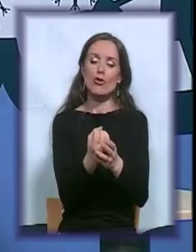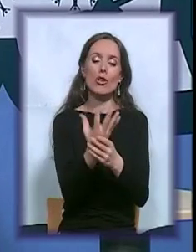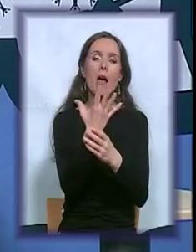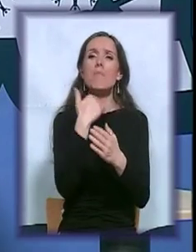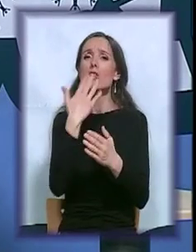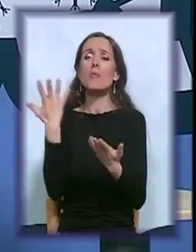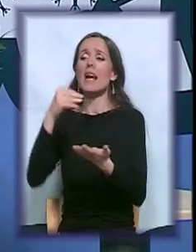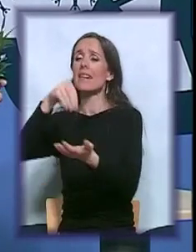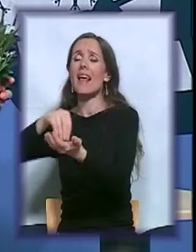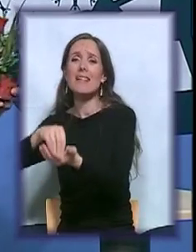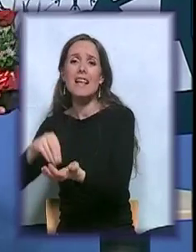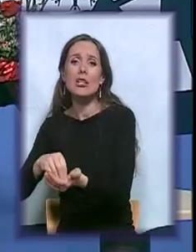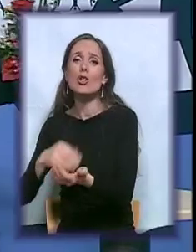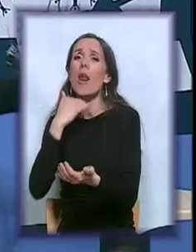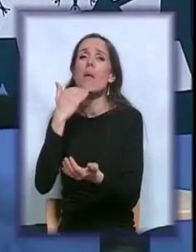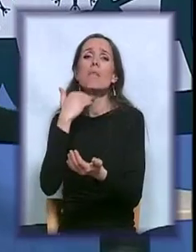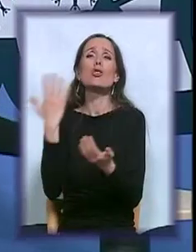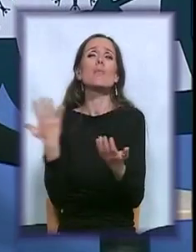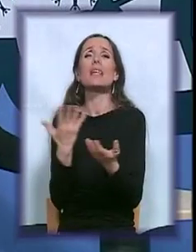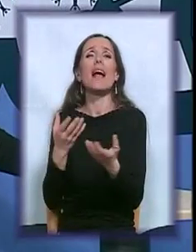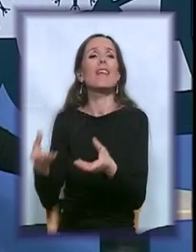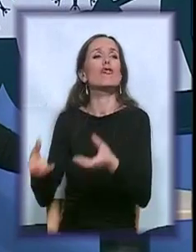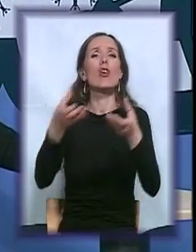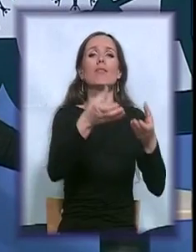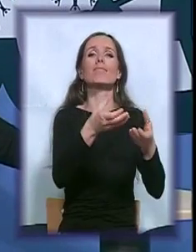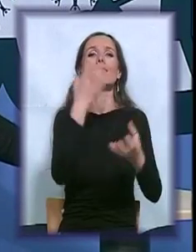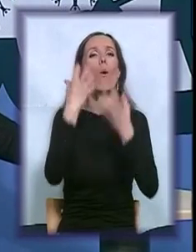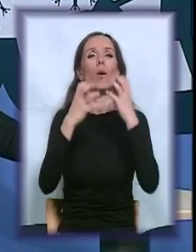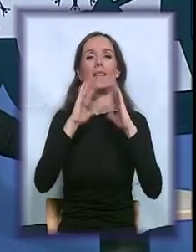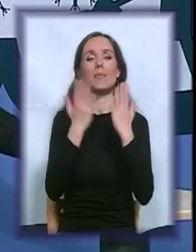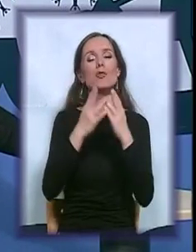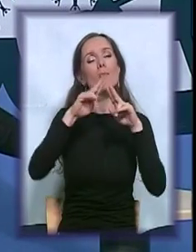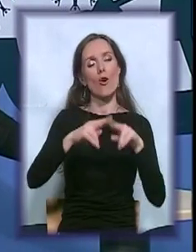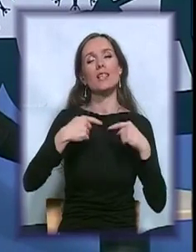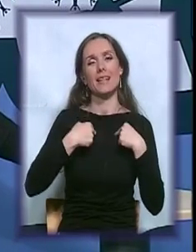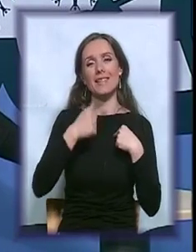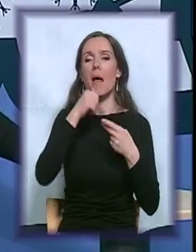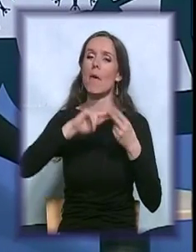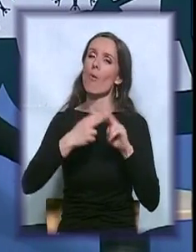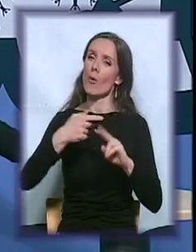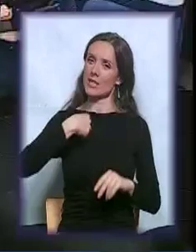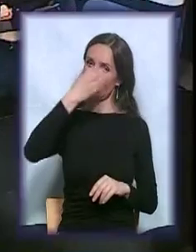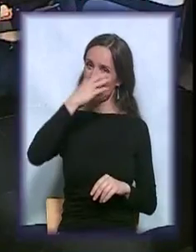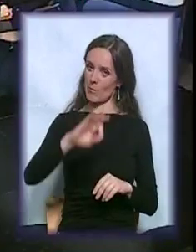zasadđen, a i bez razlike da će krasiti prostor. Ostanite sa nama i upoznajte nas bolje.